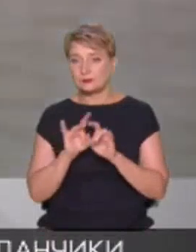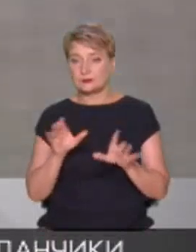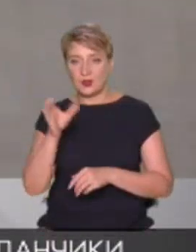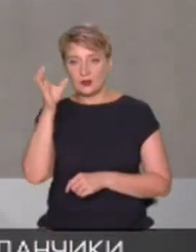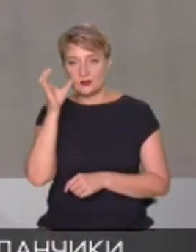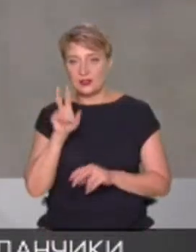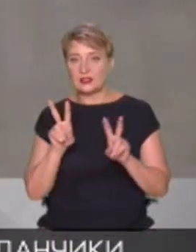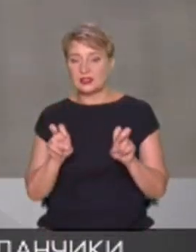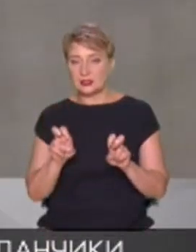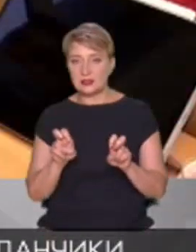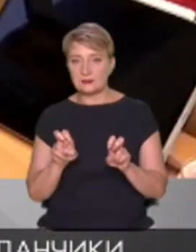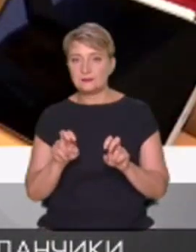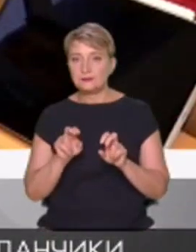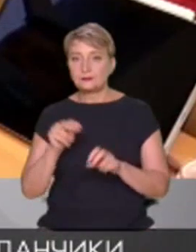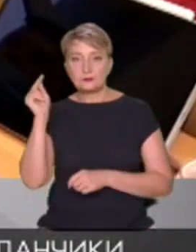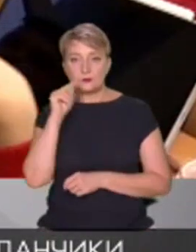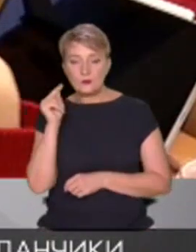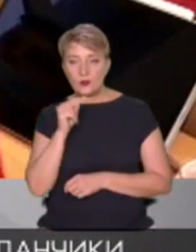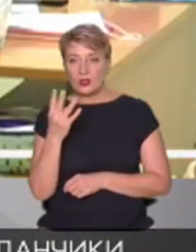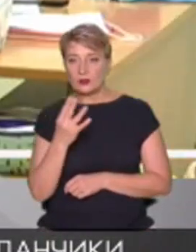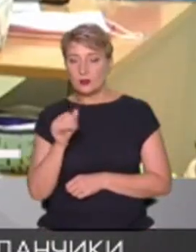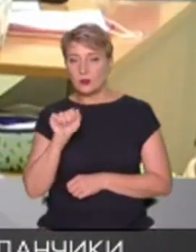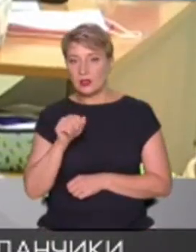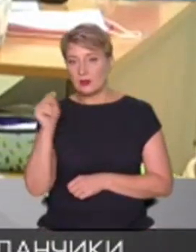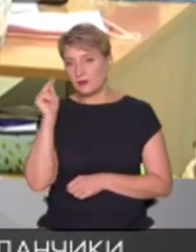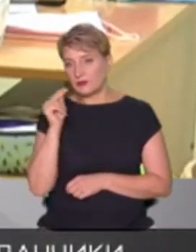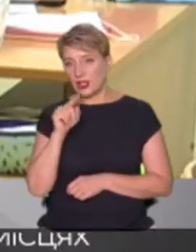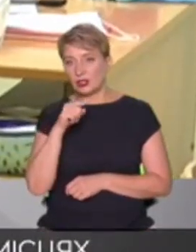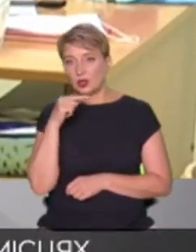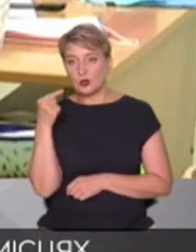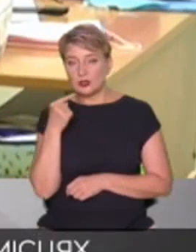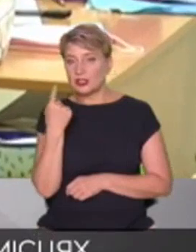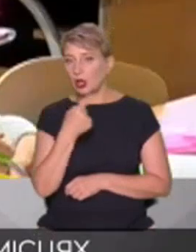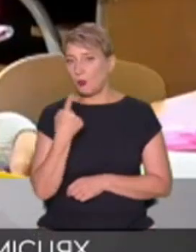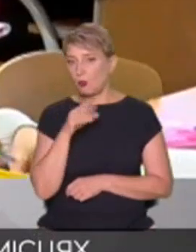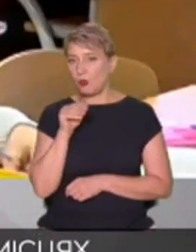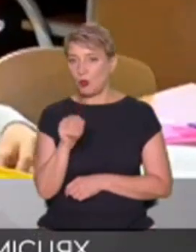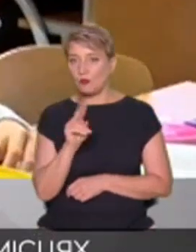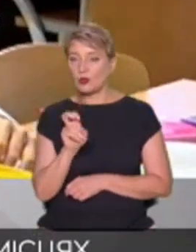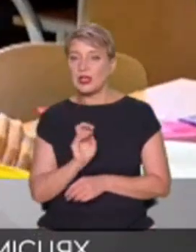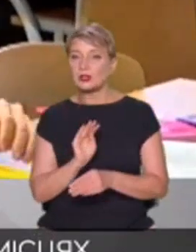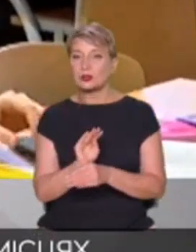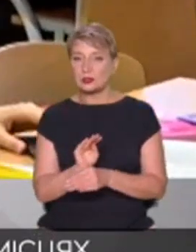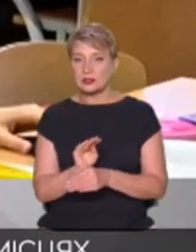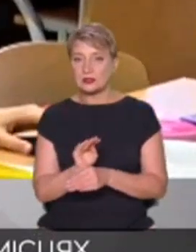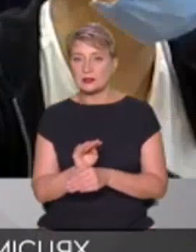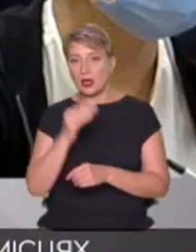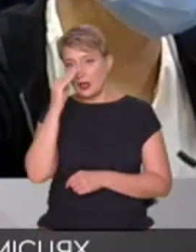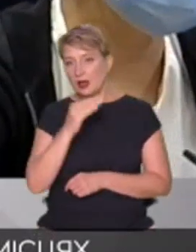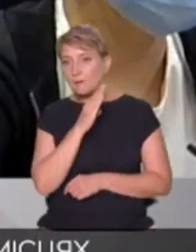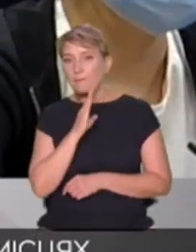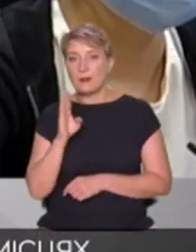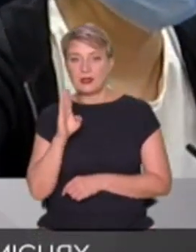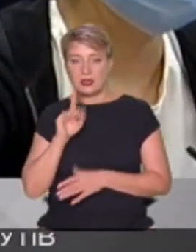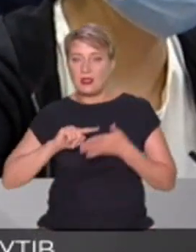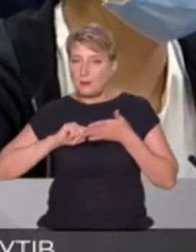Раніше учні 4 тисяч українських шкіл могли вивчати російську мову як додатково, однак з повномасштабною війною батьки наполягають, аби більше такого